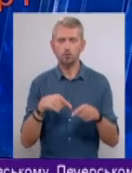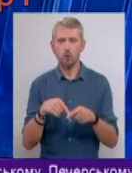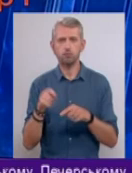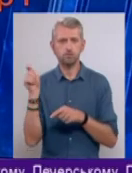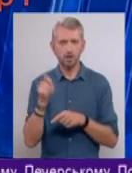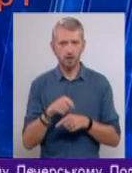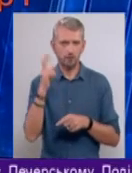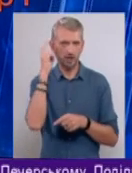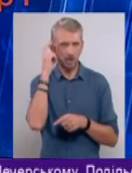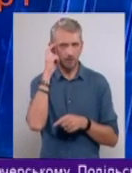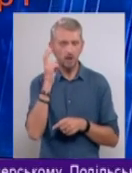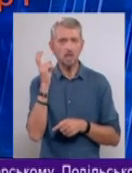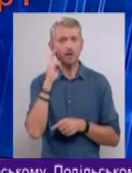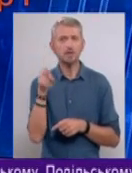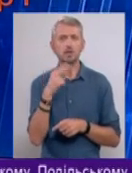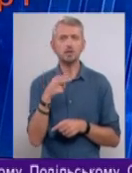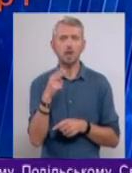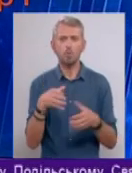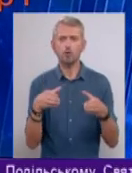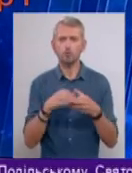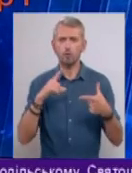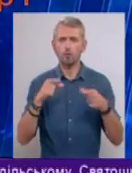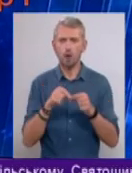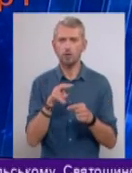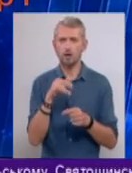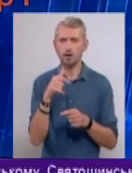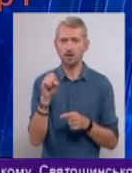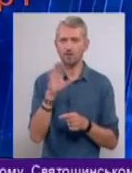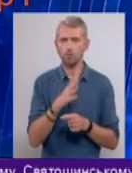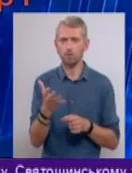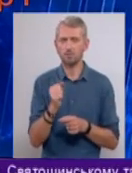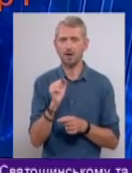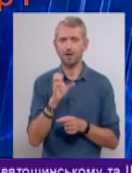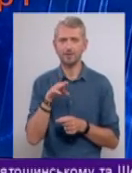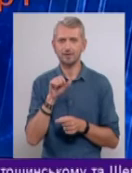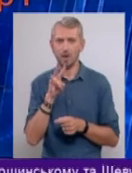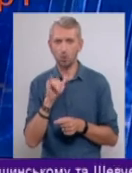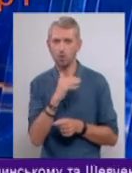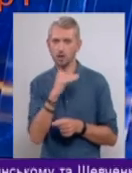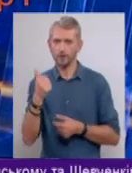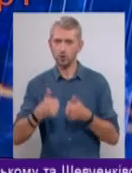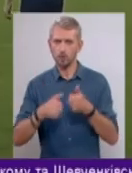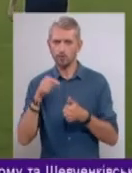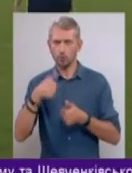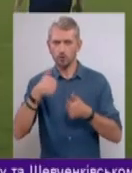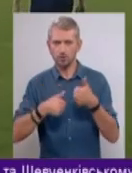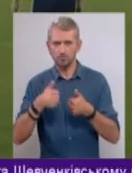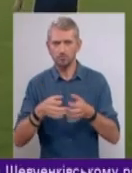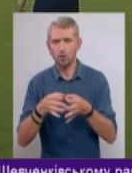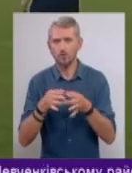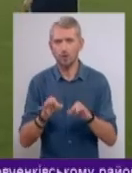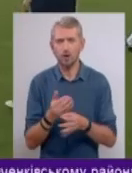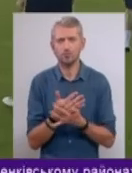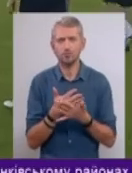приїде до столиці. Київський Динамо у груповому раунді Ліги Європи прийме Астану. Рівень суперників у цьому турнірі дозволяє